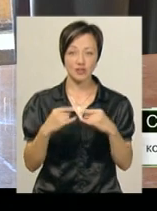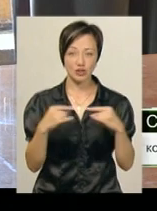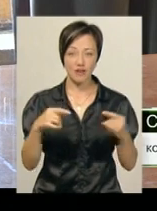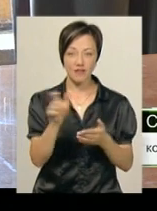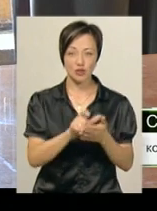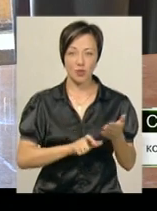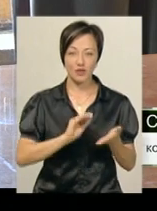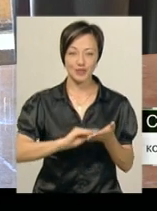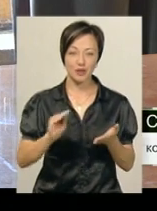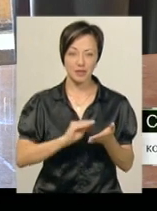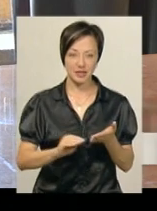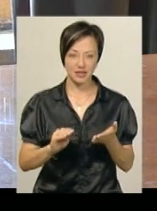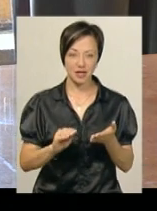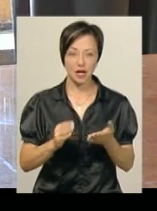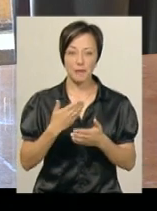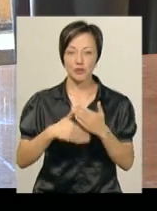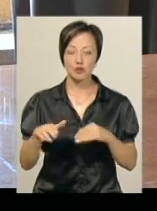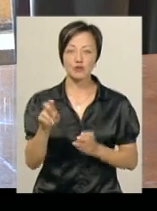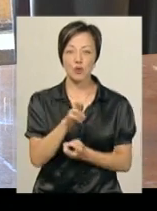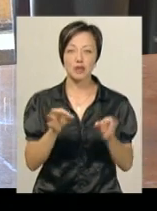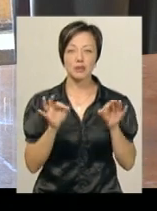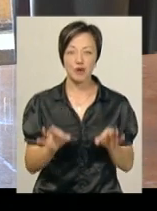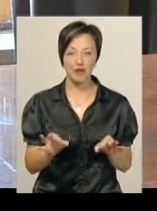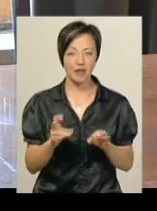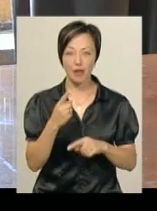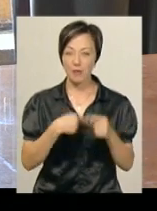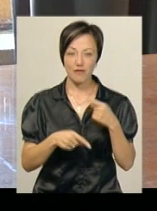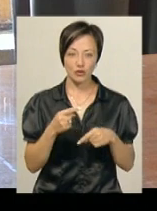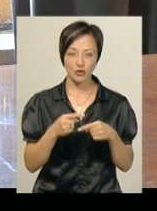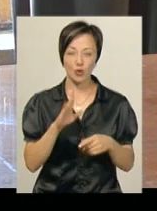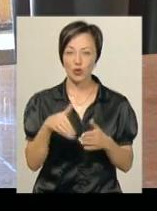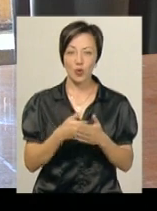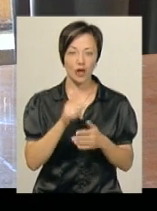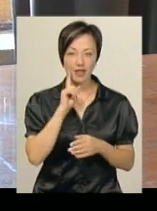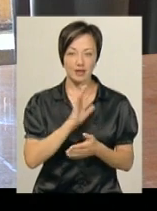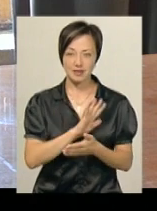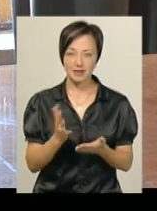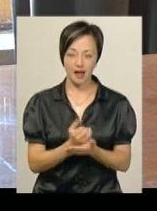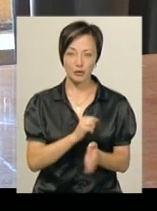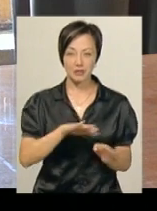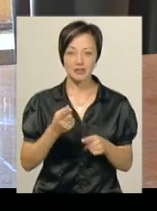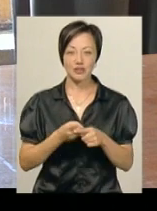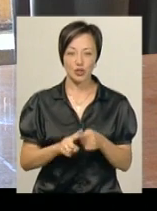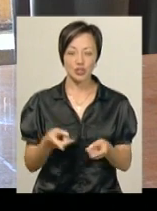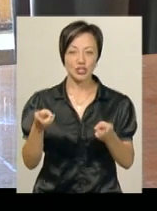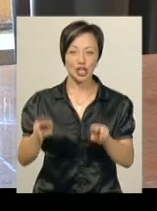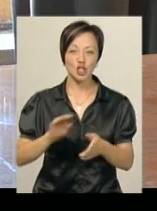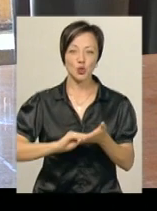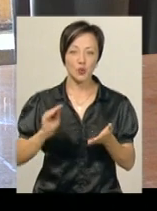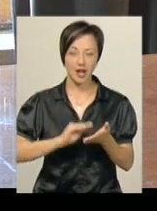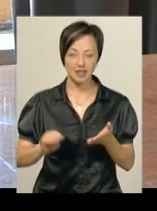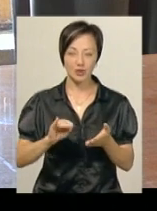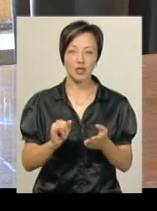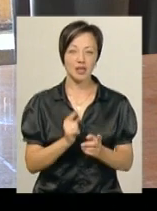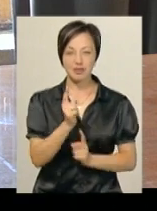віршовану записку. «Пішов шукати правду, не повернусь, доки я не знайду». Після чого залишив журналістику і